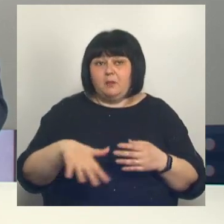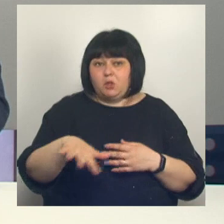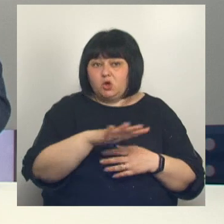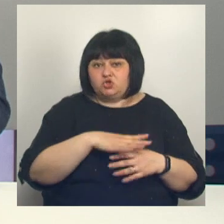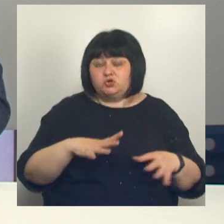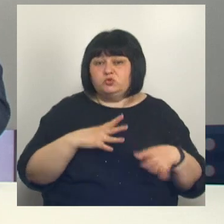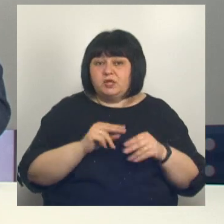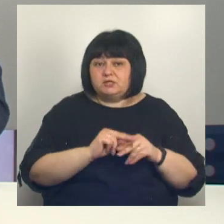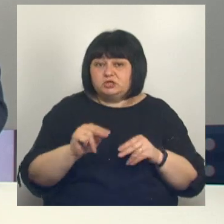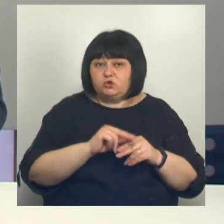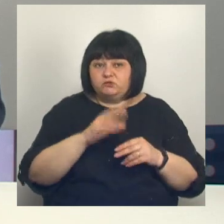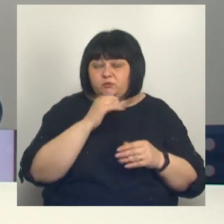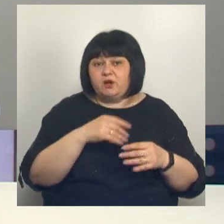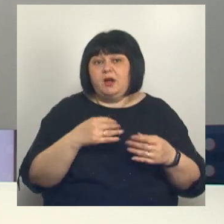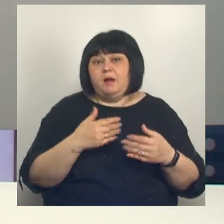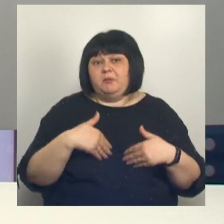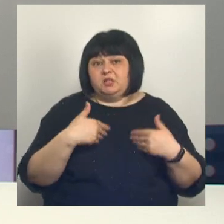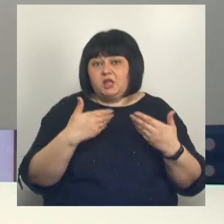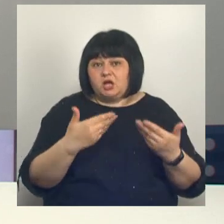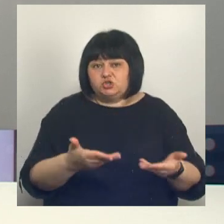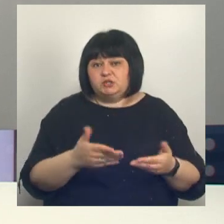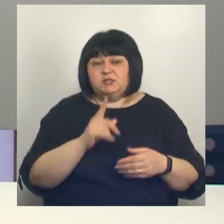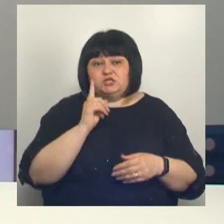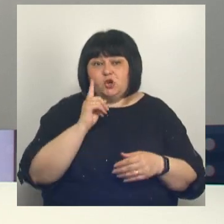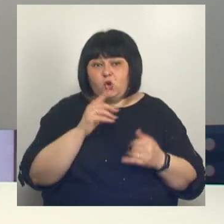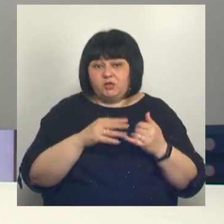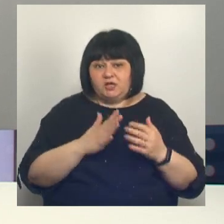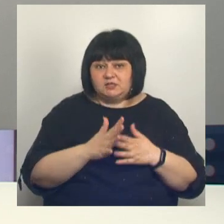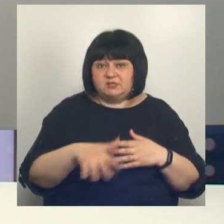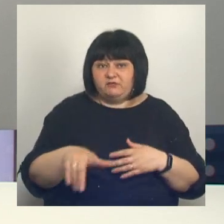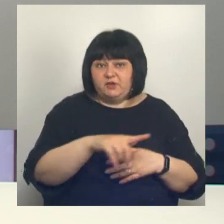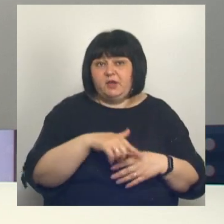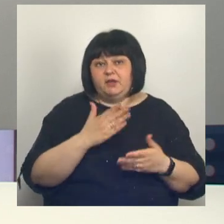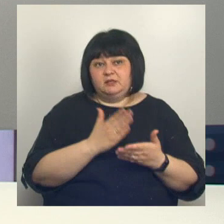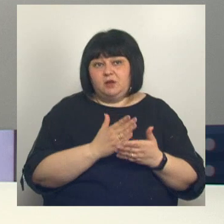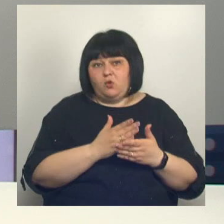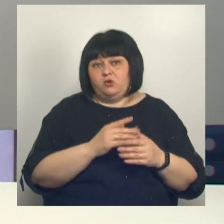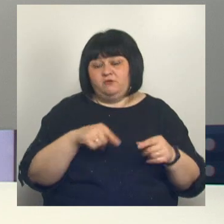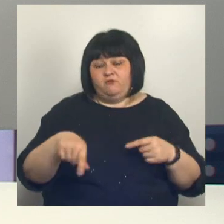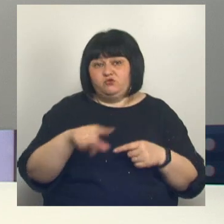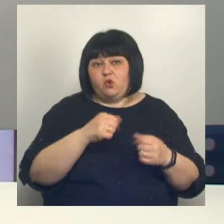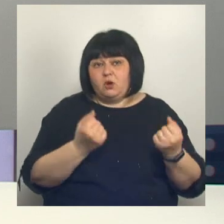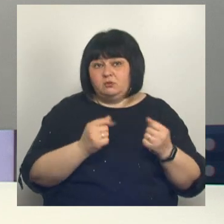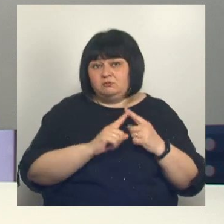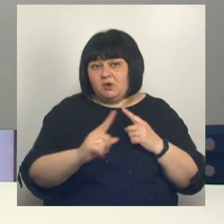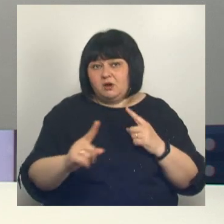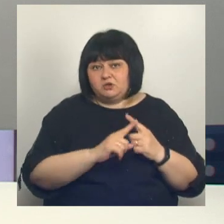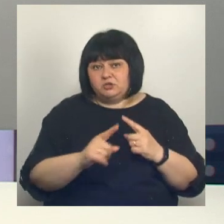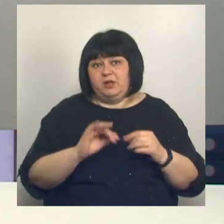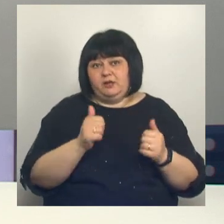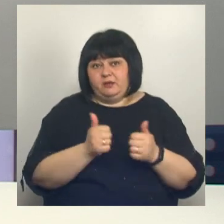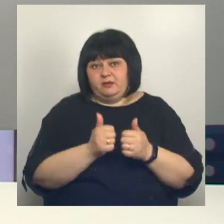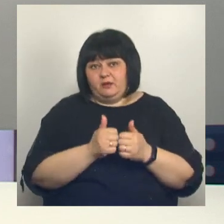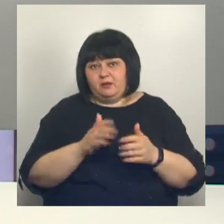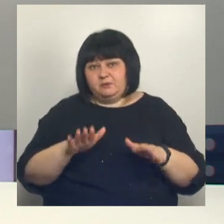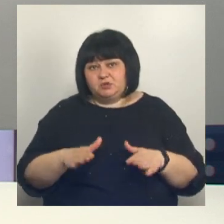городская администрация предложила разместить на территории зеленой зоны, которая располагается вдоль автомагистрали и прилегает к местному урочищу.